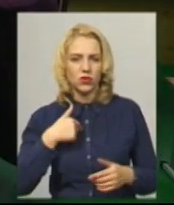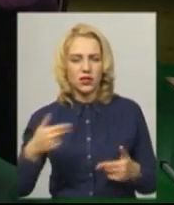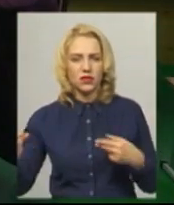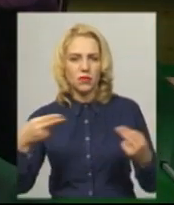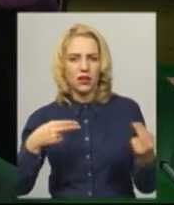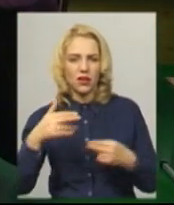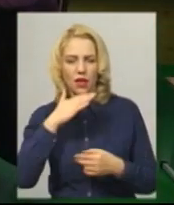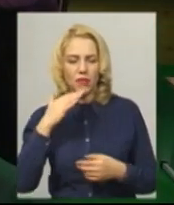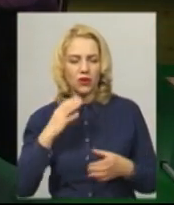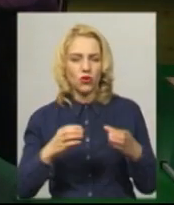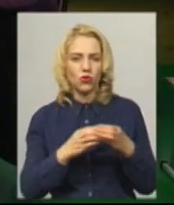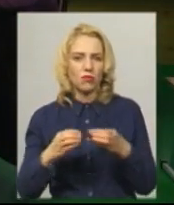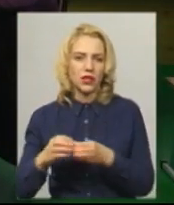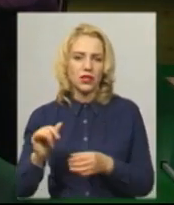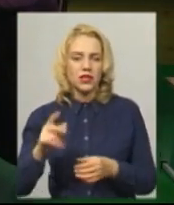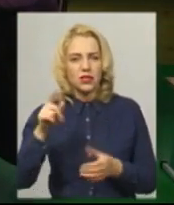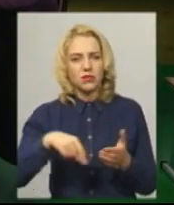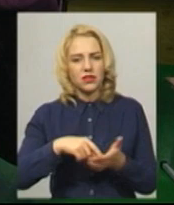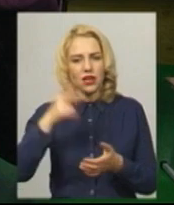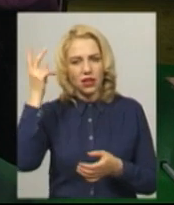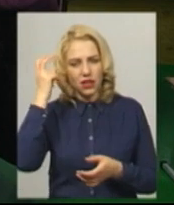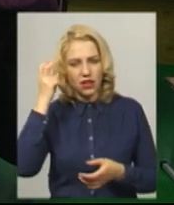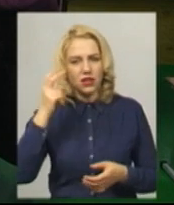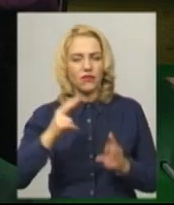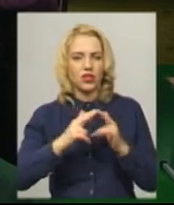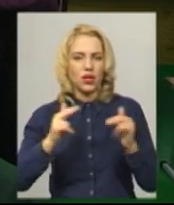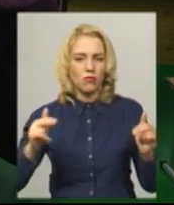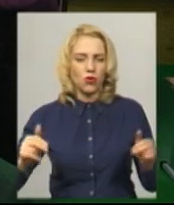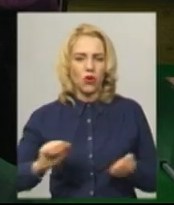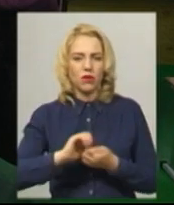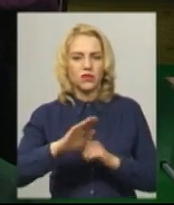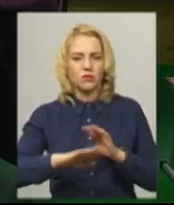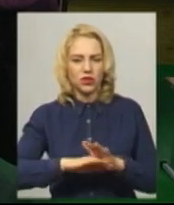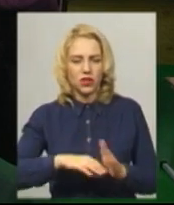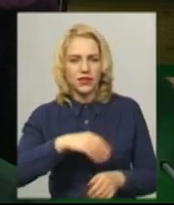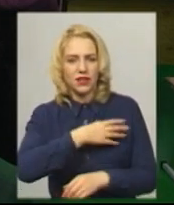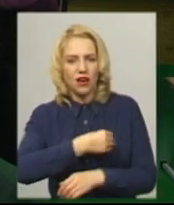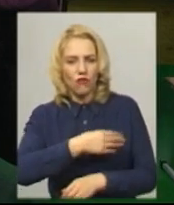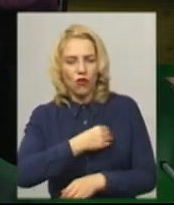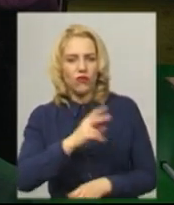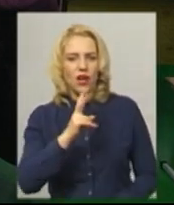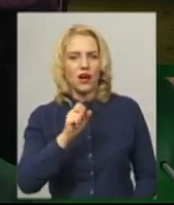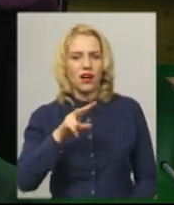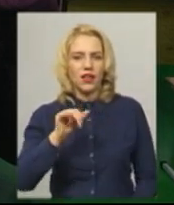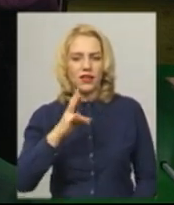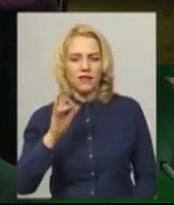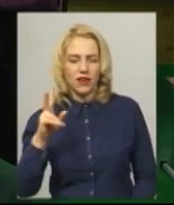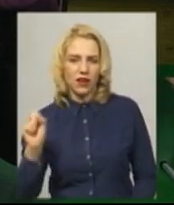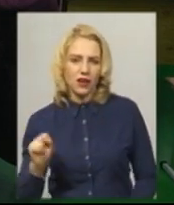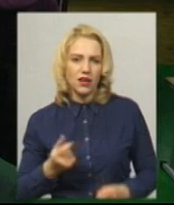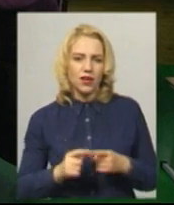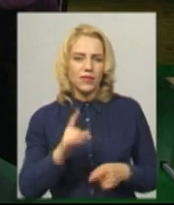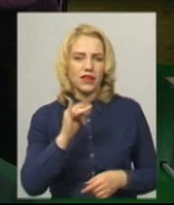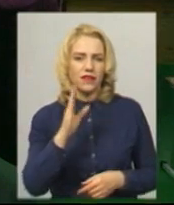багато команд з Києва, з Дніпра команда, з Камця-Подільського, зі Львова, з Калинівки, з рівно дві